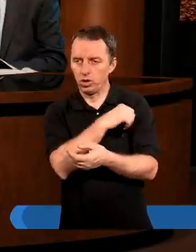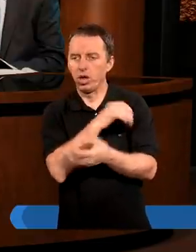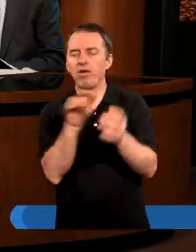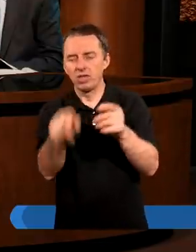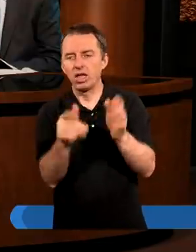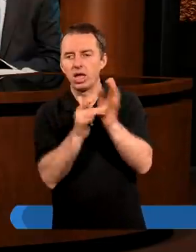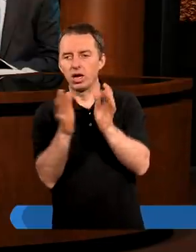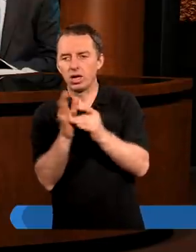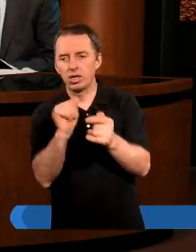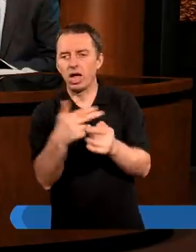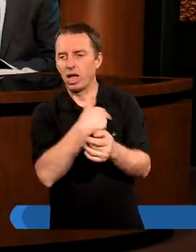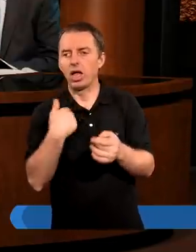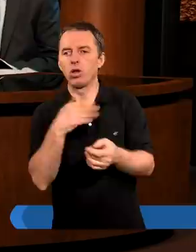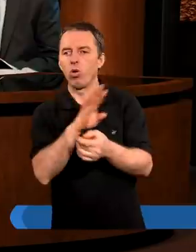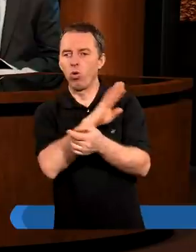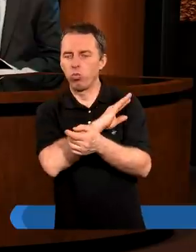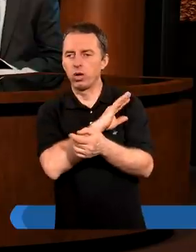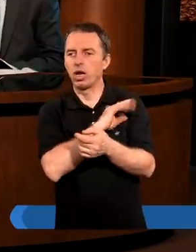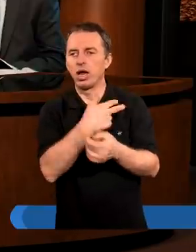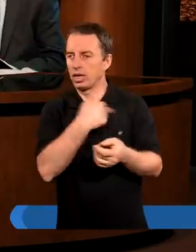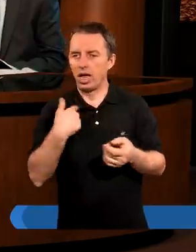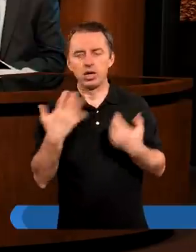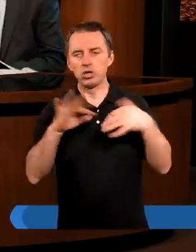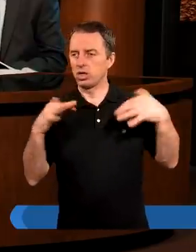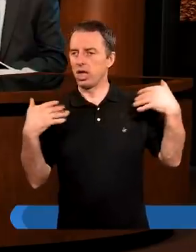Wtedy Chrystus za nas umarł, a nas nie było.